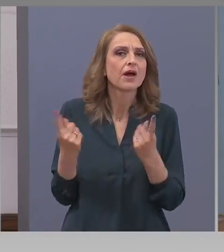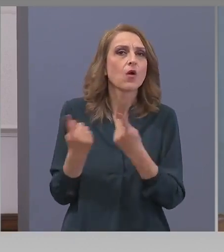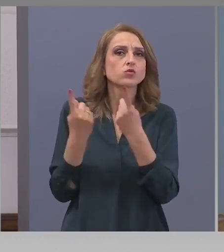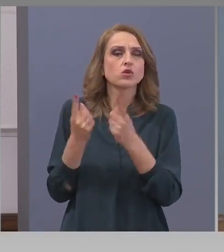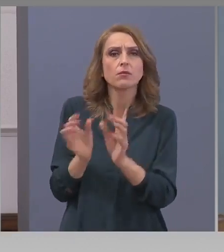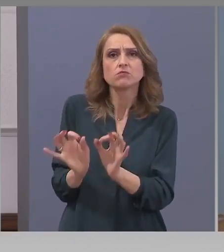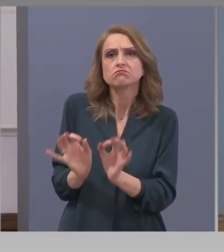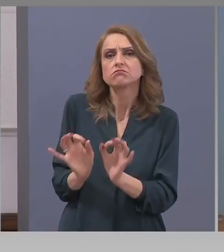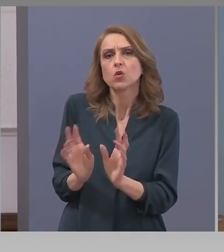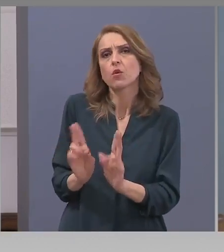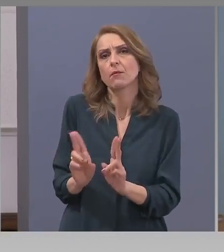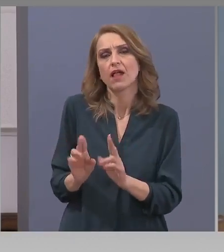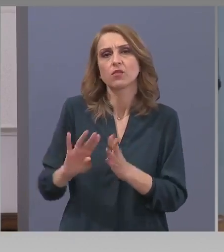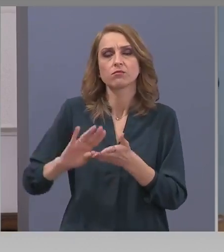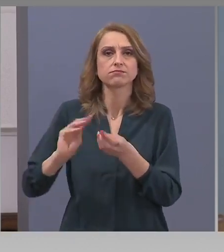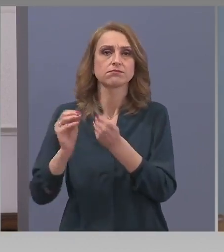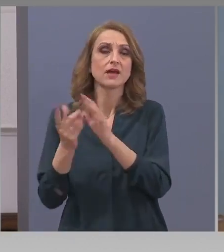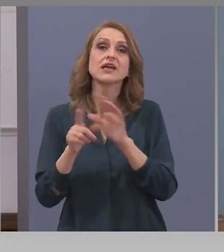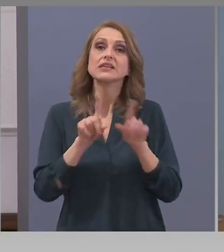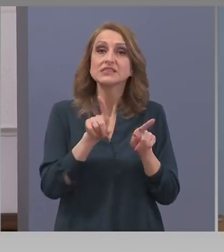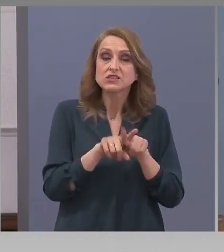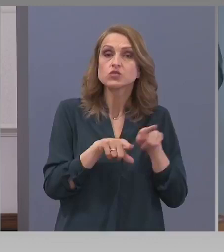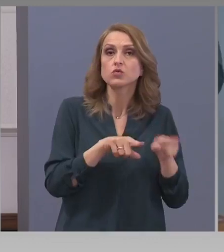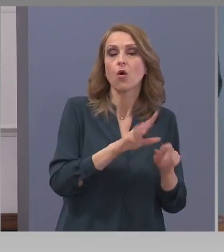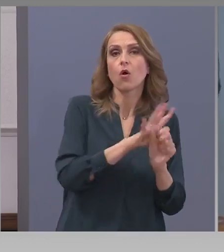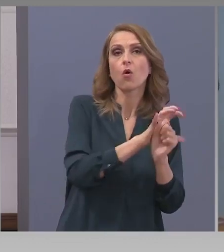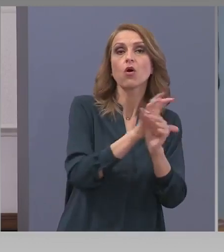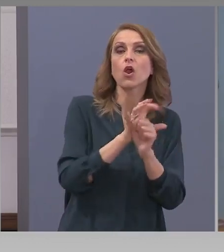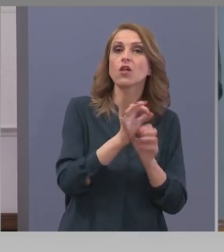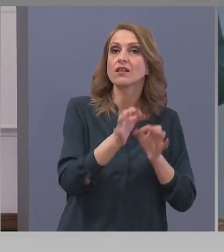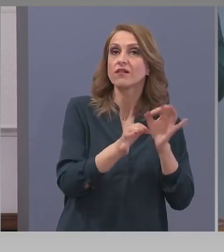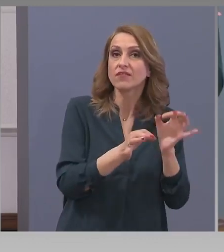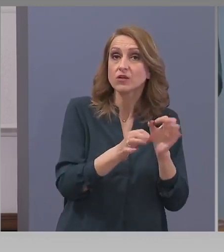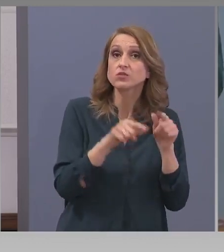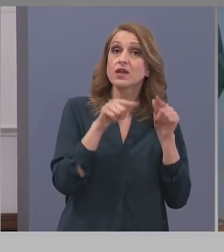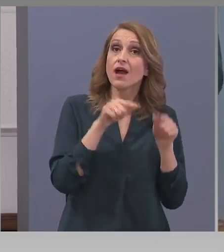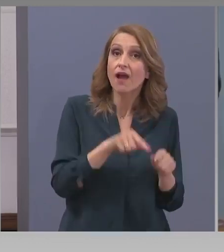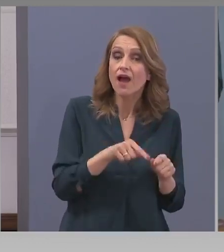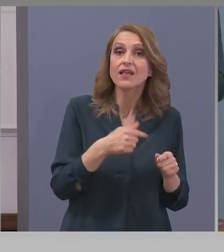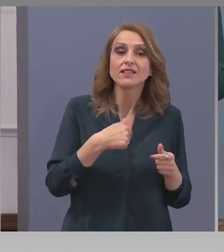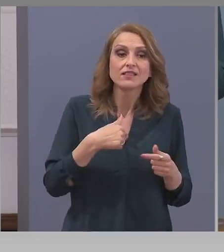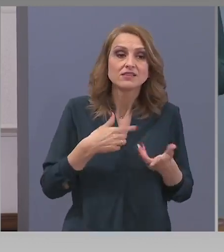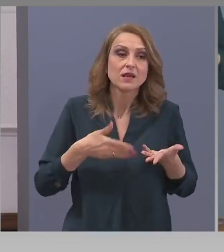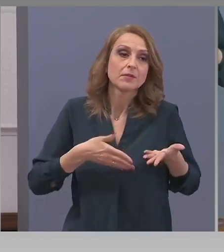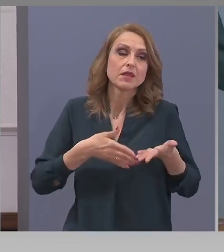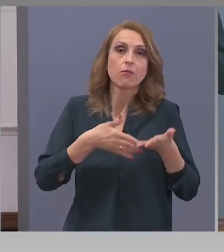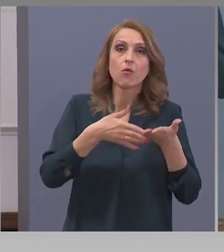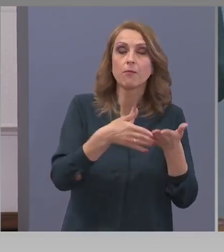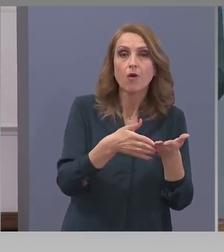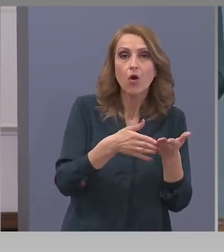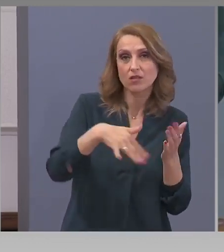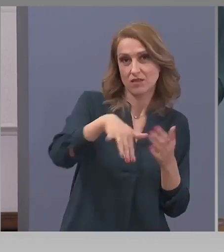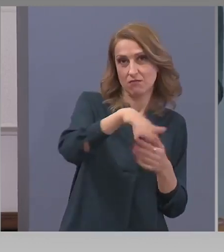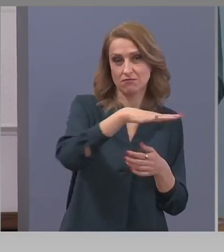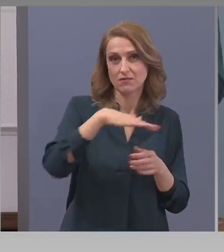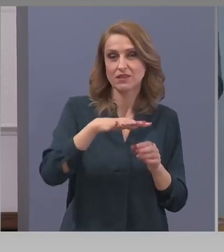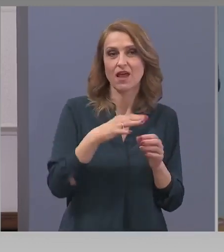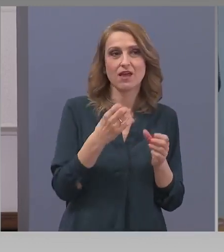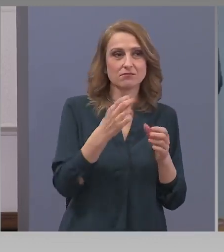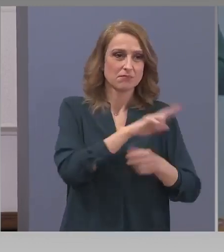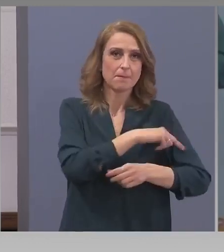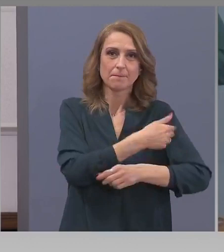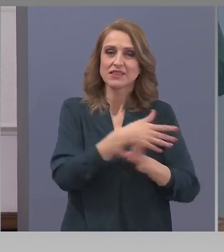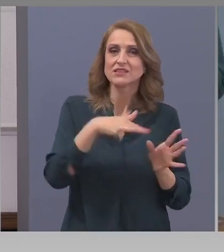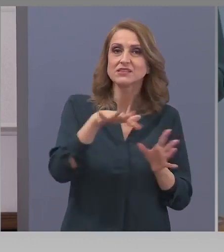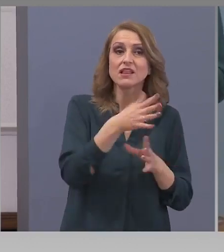за лечение на обикновенна настинка, както и за коронавирус. Това, което ни се стремиме да правим е да помагаме здравната система да посрещне по-голямата